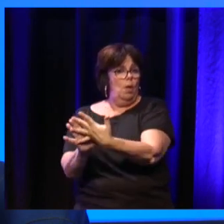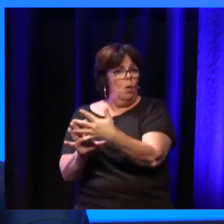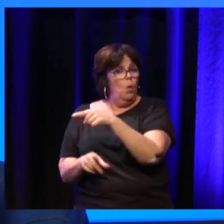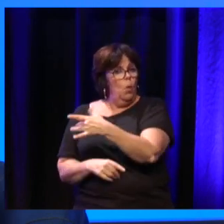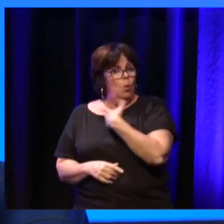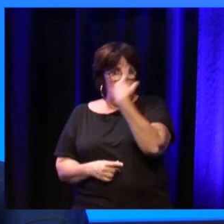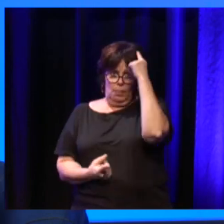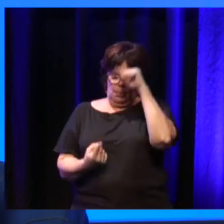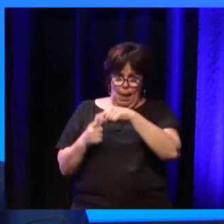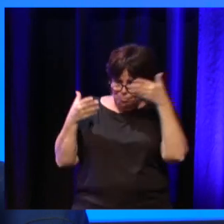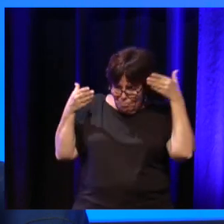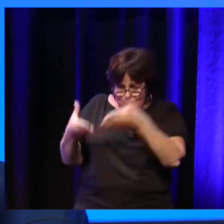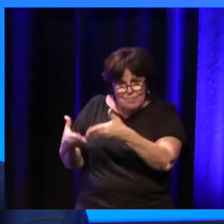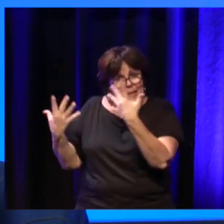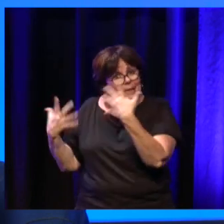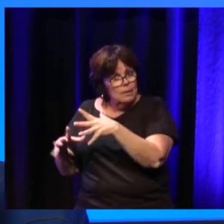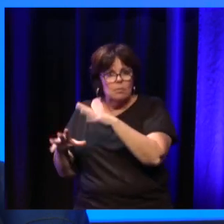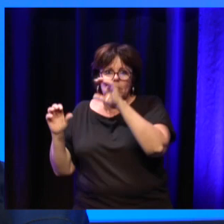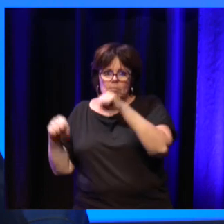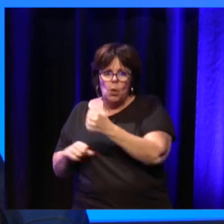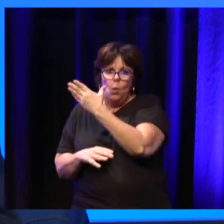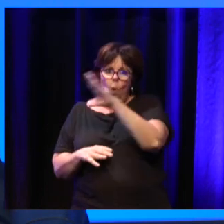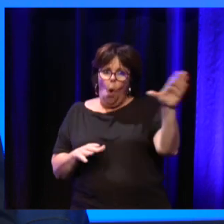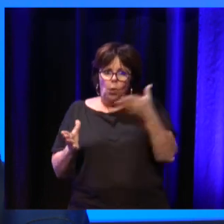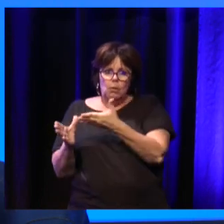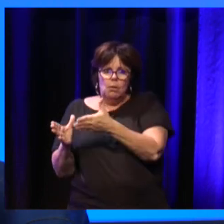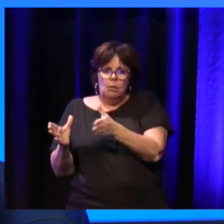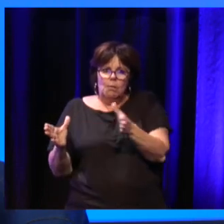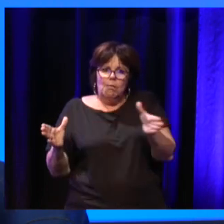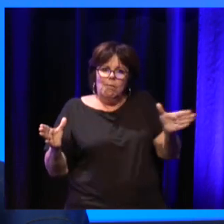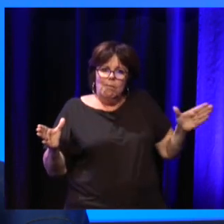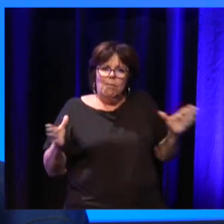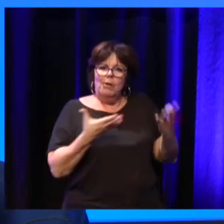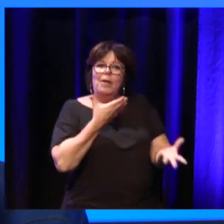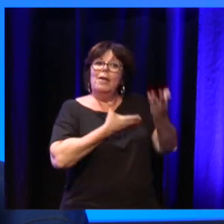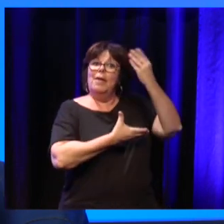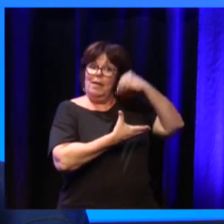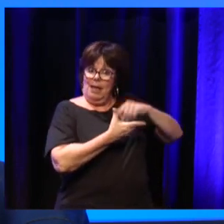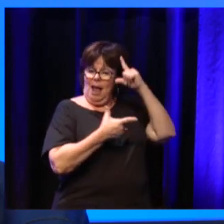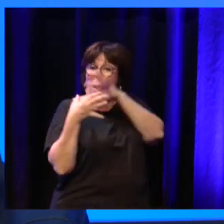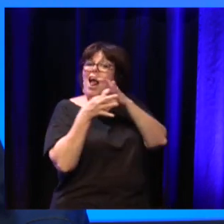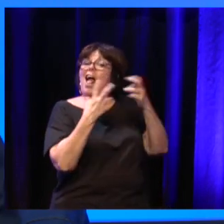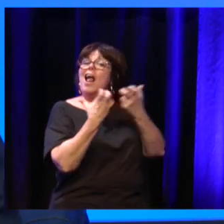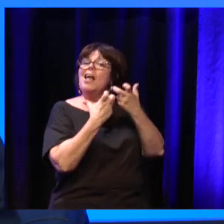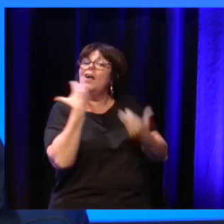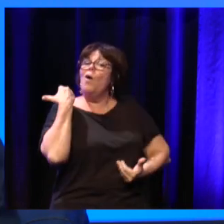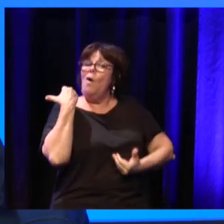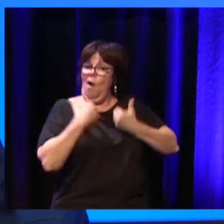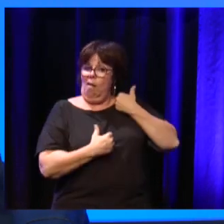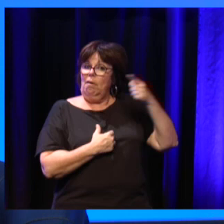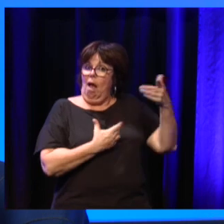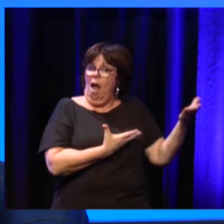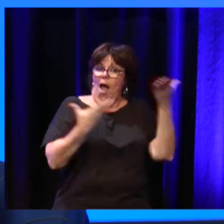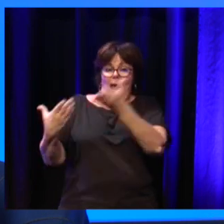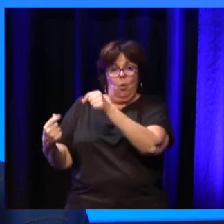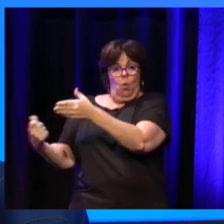toutes les formes de vulnérabilité parce qu'on va utiliser ce qu'on a appris du champ du handicap et ça fait référence à la discussion qu'il y eu tout à l'heure.